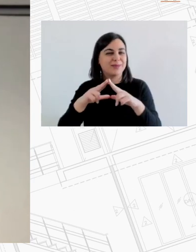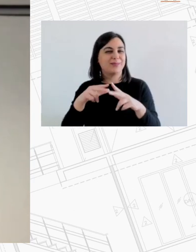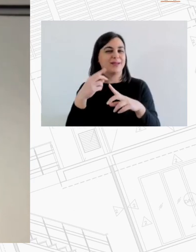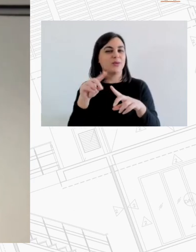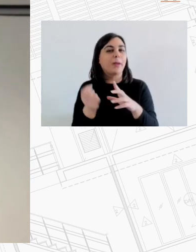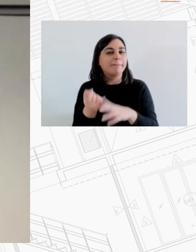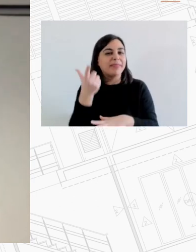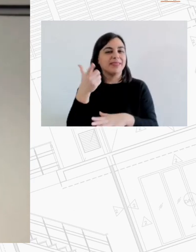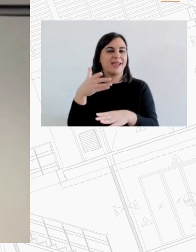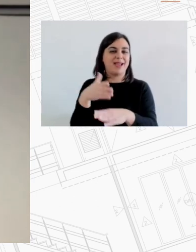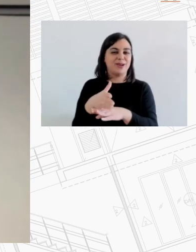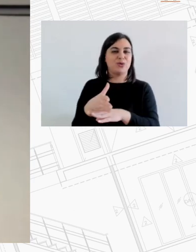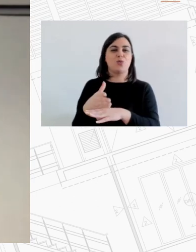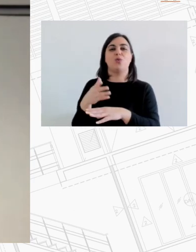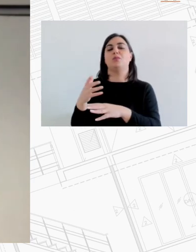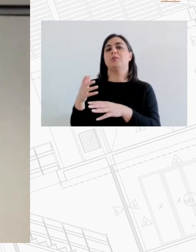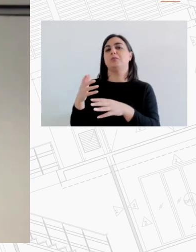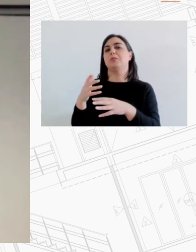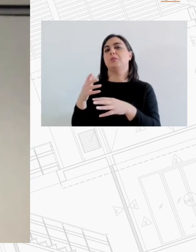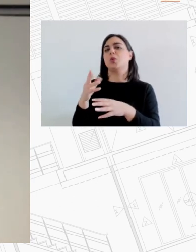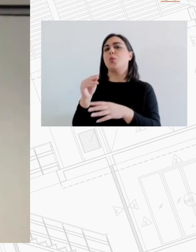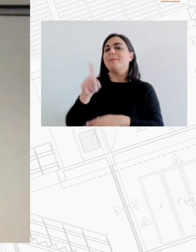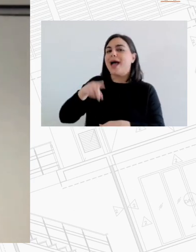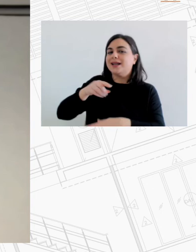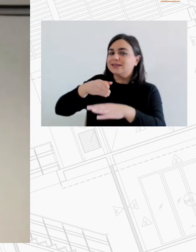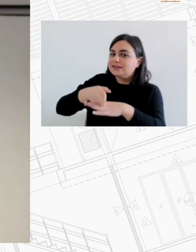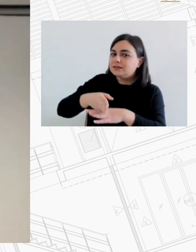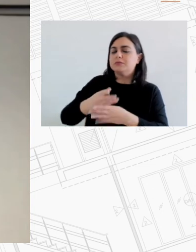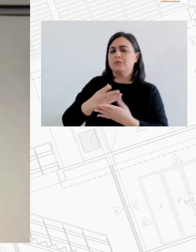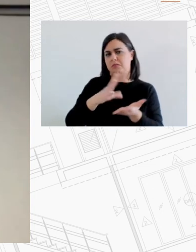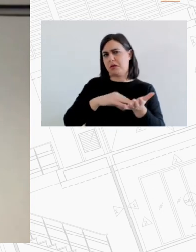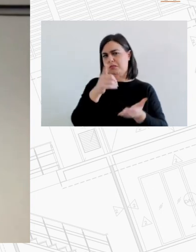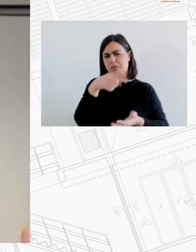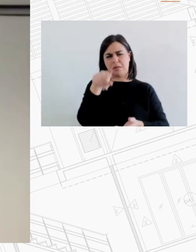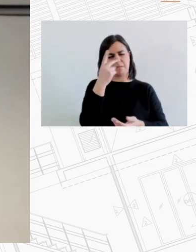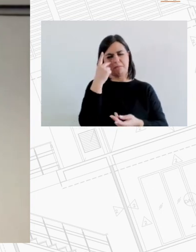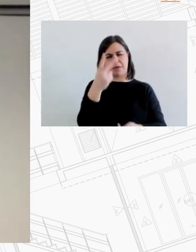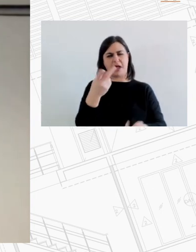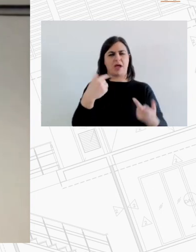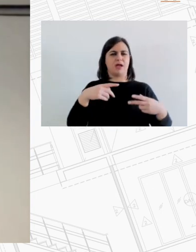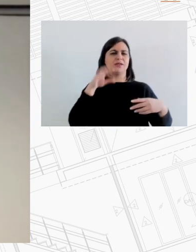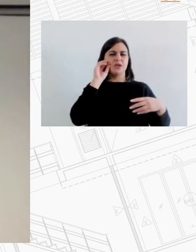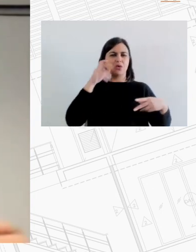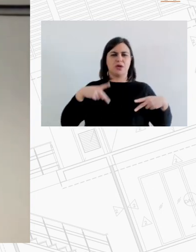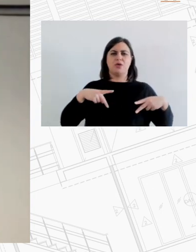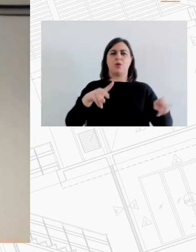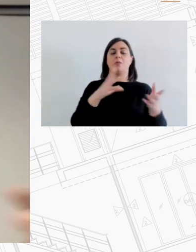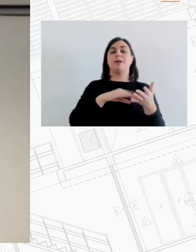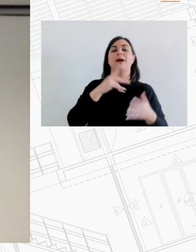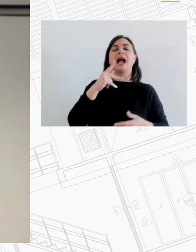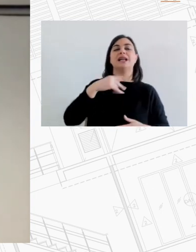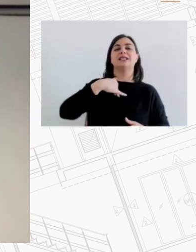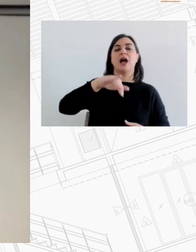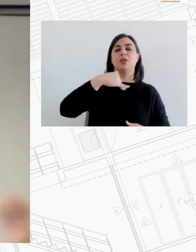ξένη η εικόνα σε δρόμους της Θεσσαλονίκης όπως Κασσάνδρου να βλέπουμε πρώην